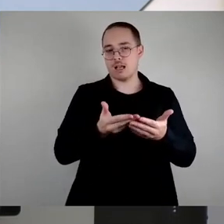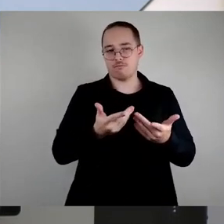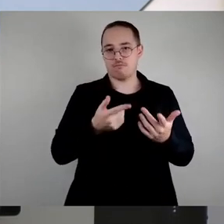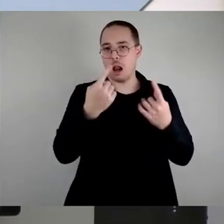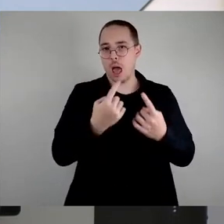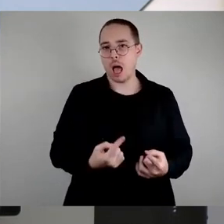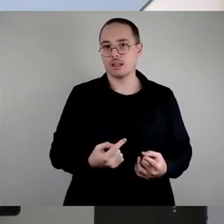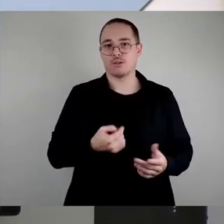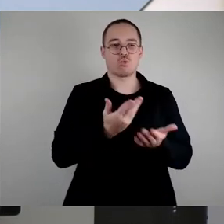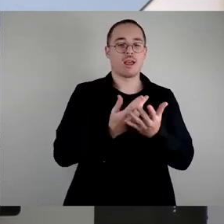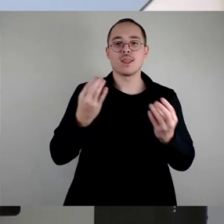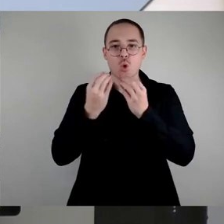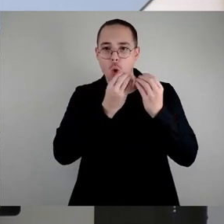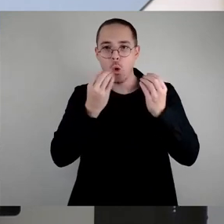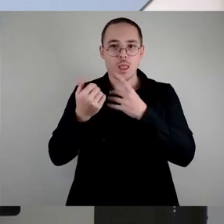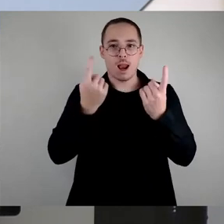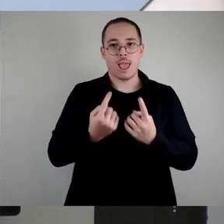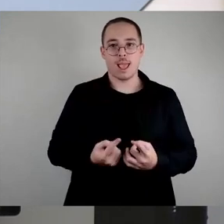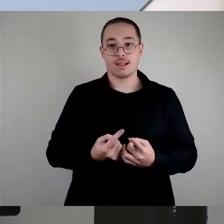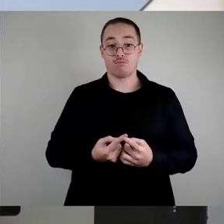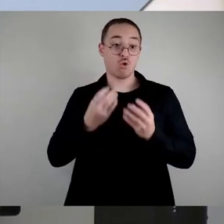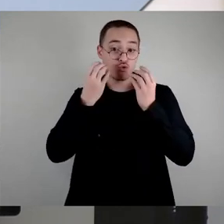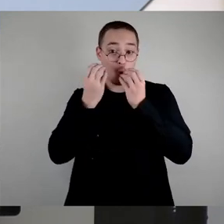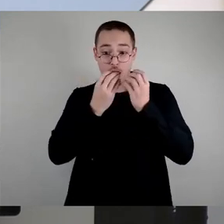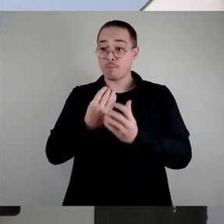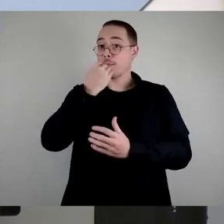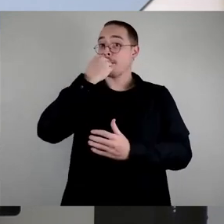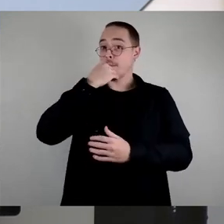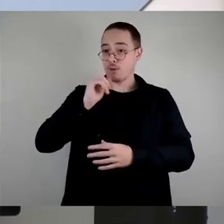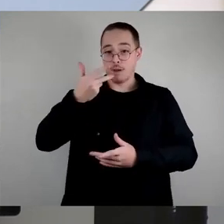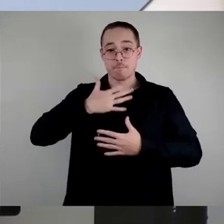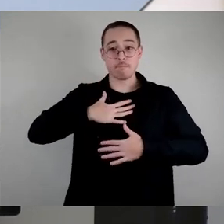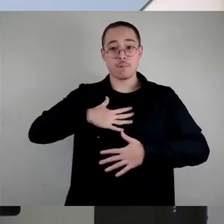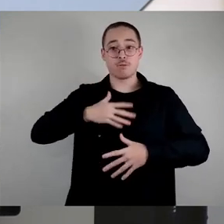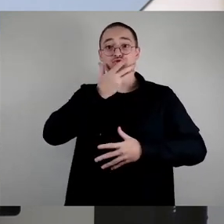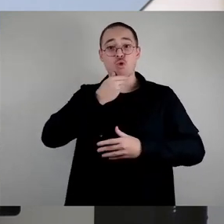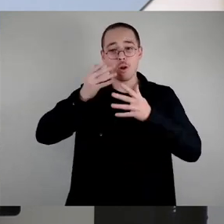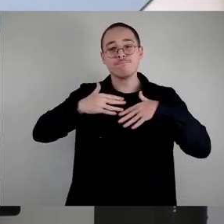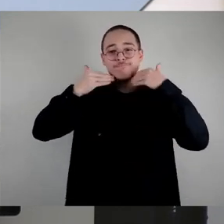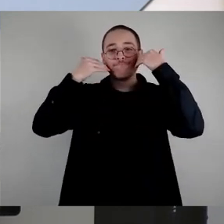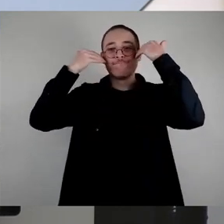Dönerläden. Döner macht nicht nur schöner, sondern auch eine ganze Menge Arbeit hinten raus. Und das